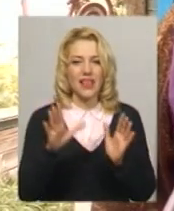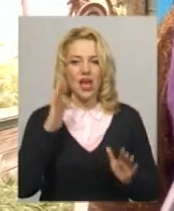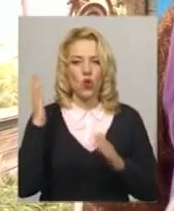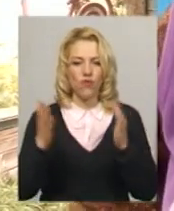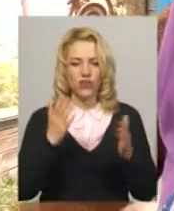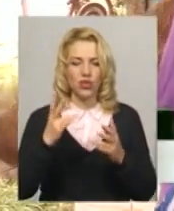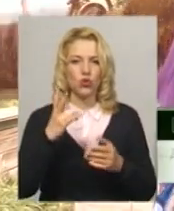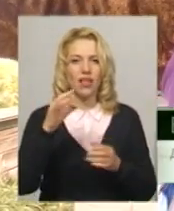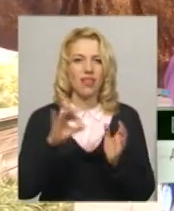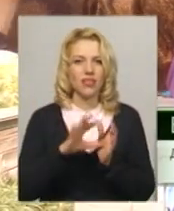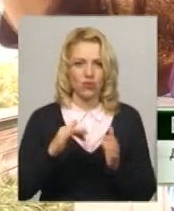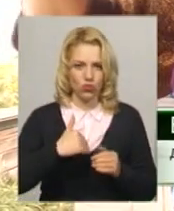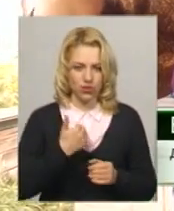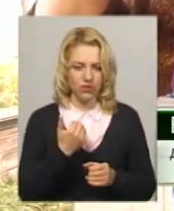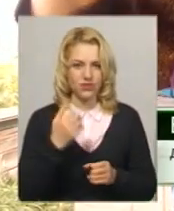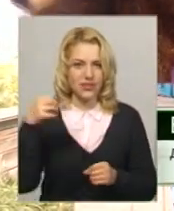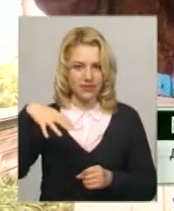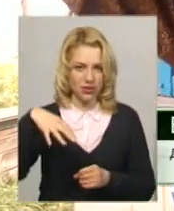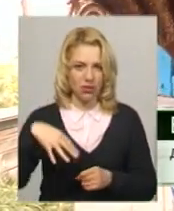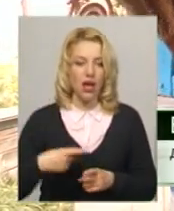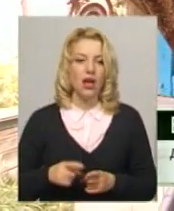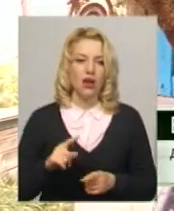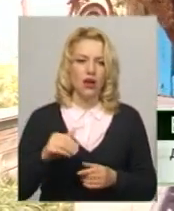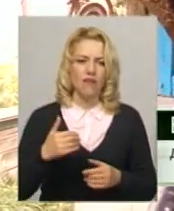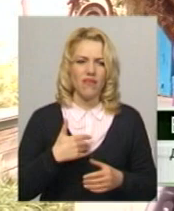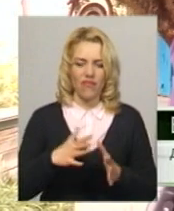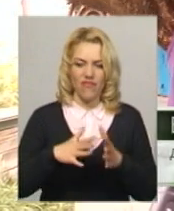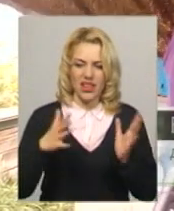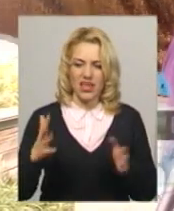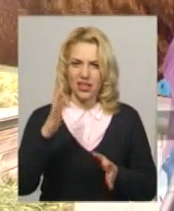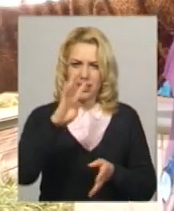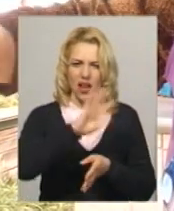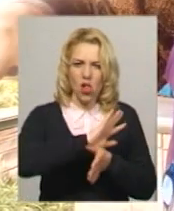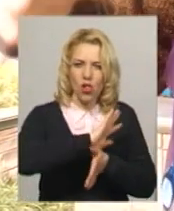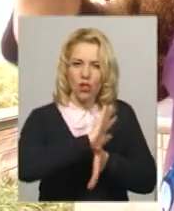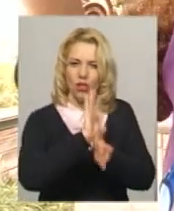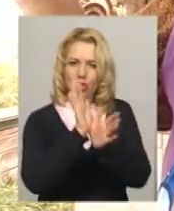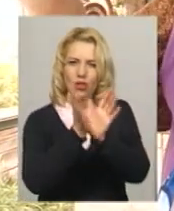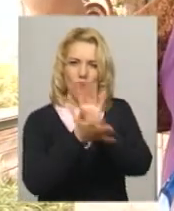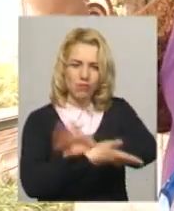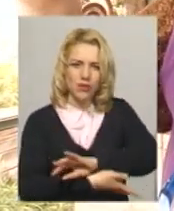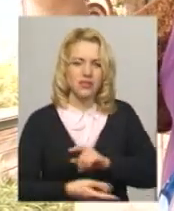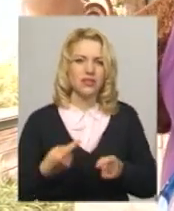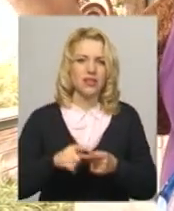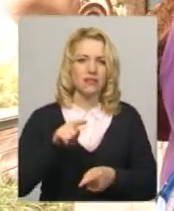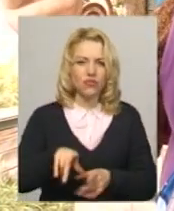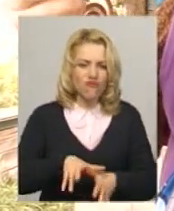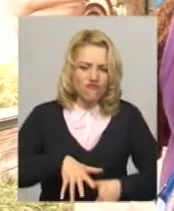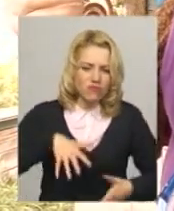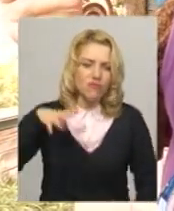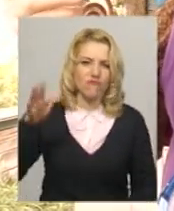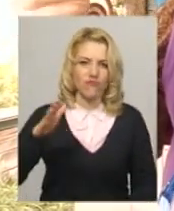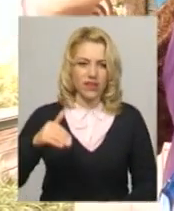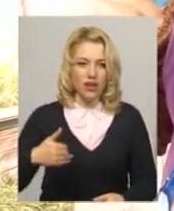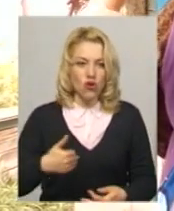завеликий, прямо такий, як такі крила, три лопасті, здорові такі. Він